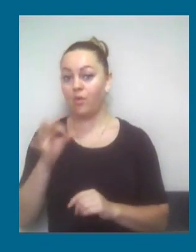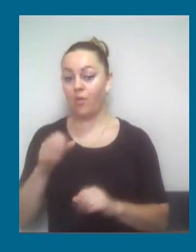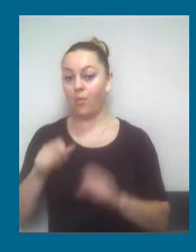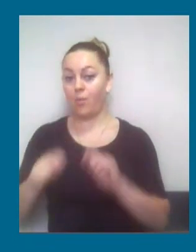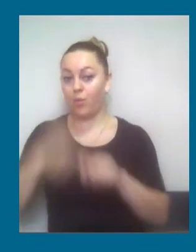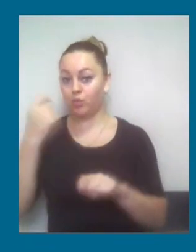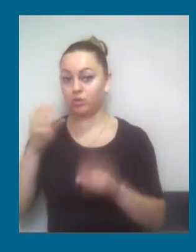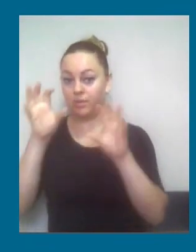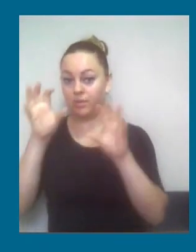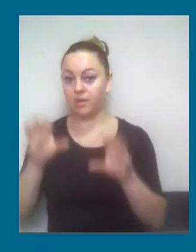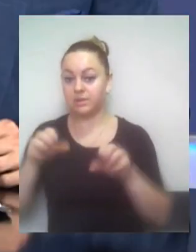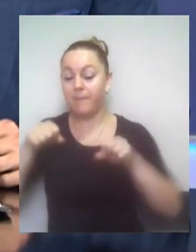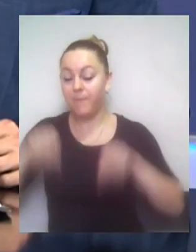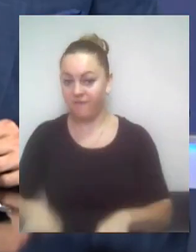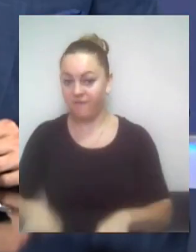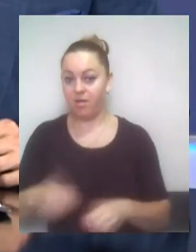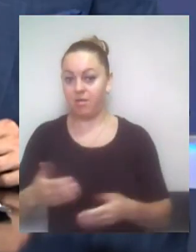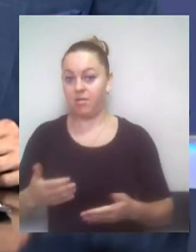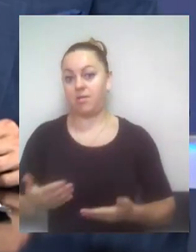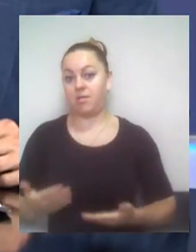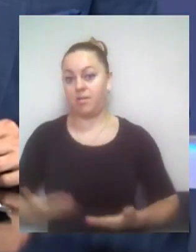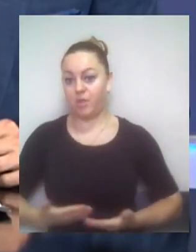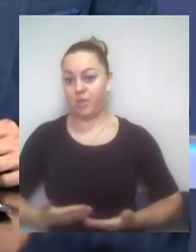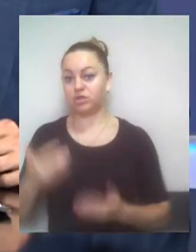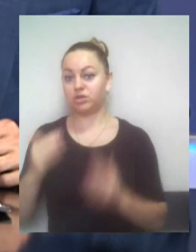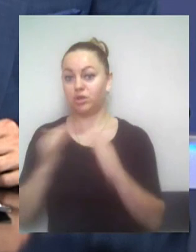будинку, в даному випадку, не можна.